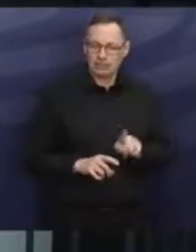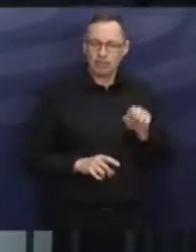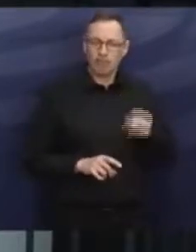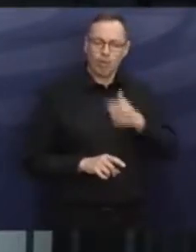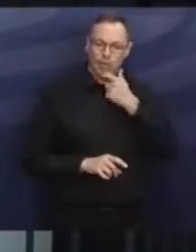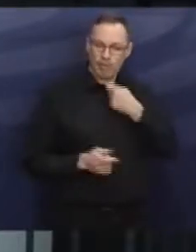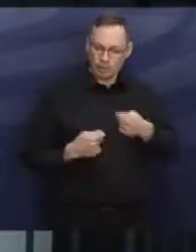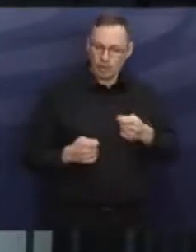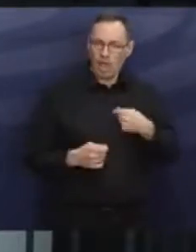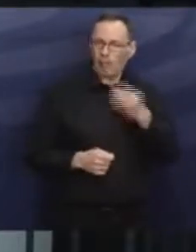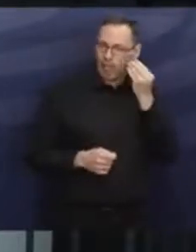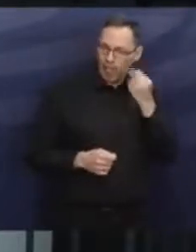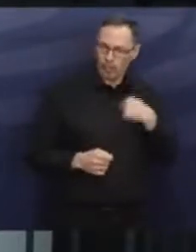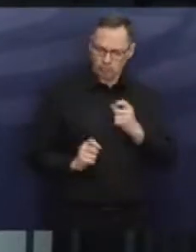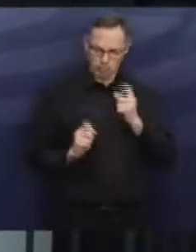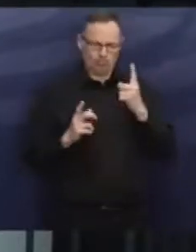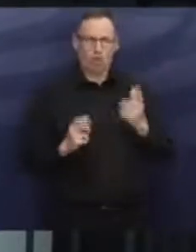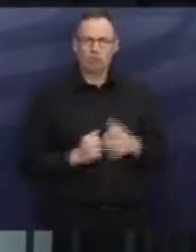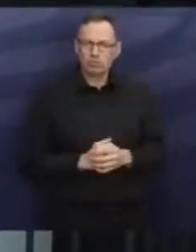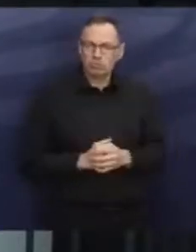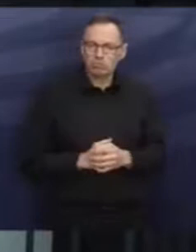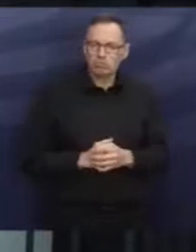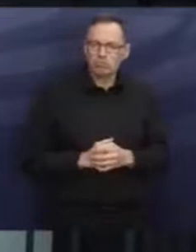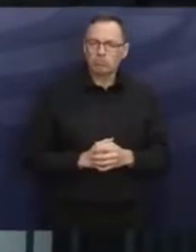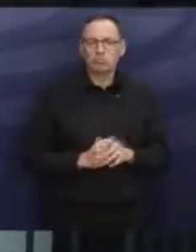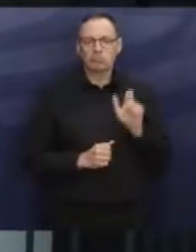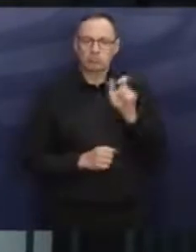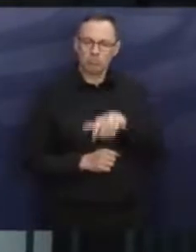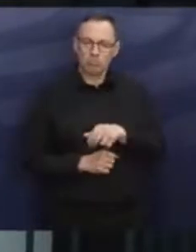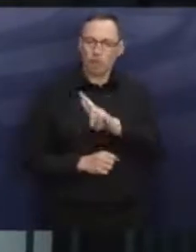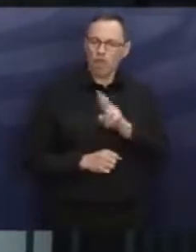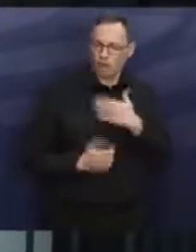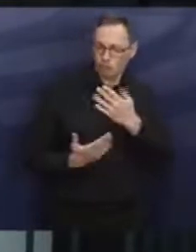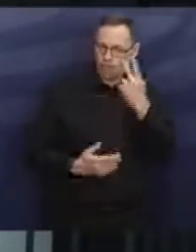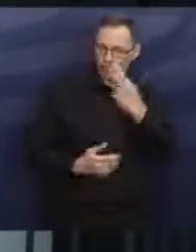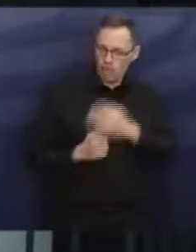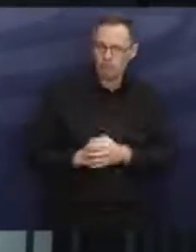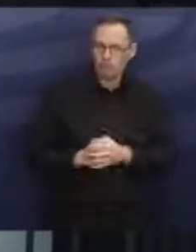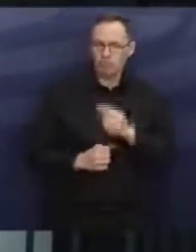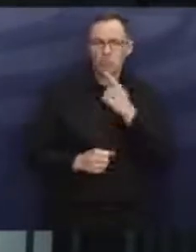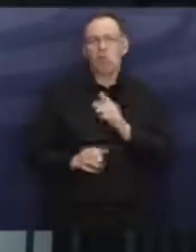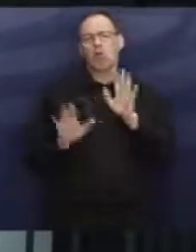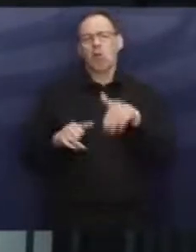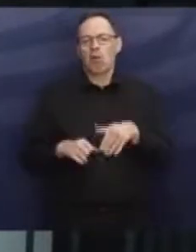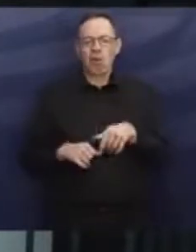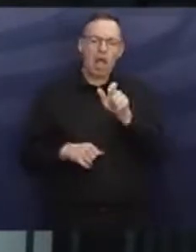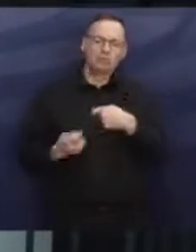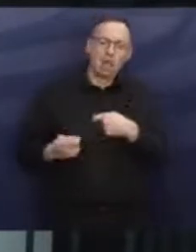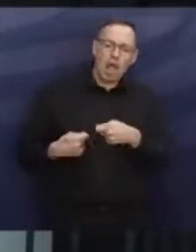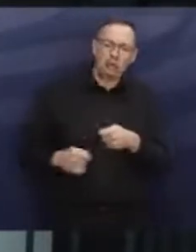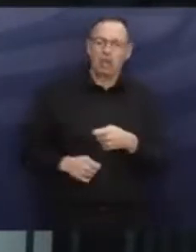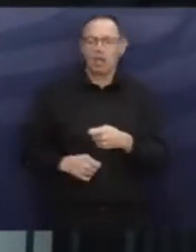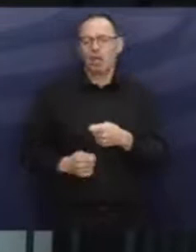gelernt habe, hat mich jetzt wieder erstaunt. Ich habe den Kollegen Röwekamp so verstanden, dass er gesagt hat, naja, Einzelhandel ist ein bisschen,